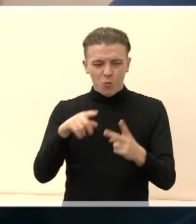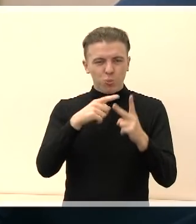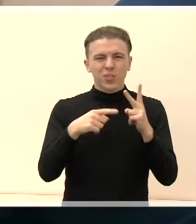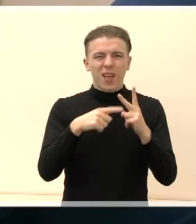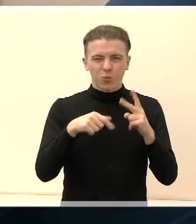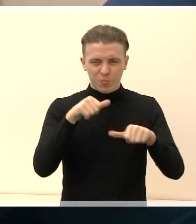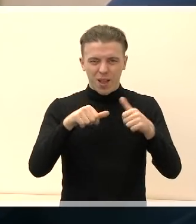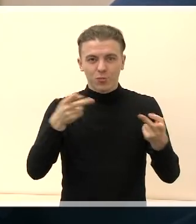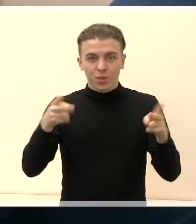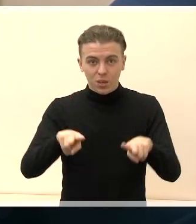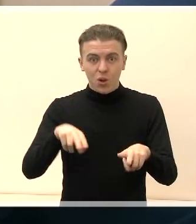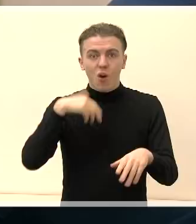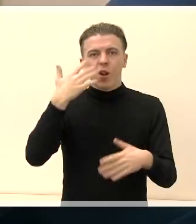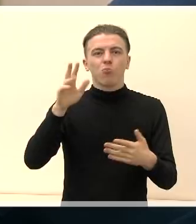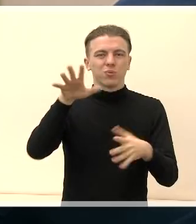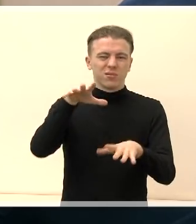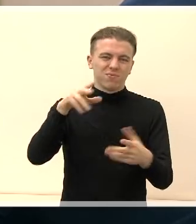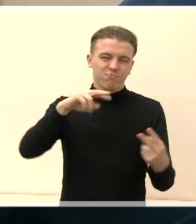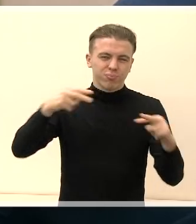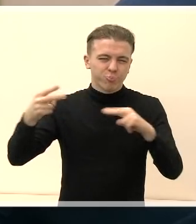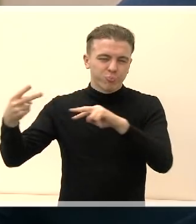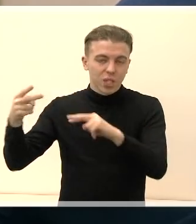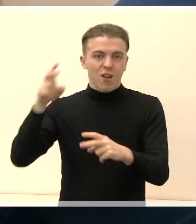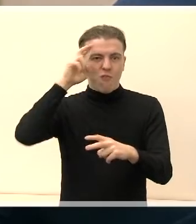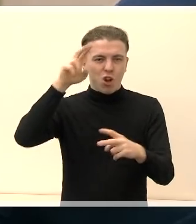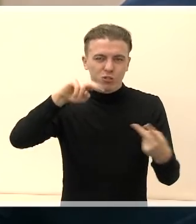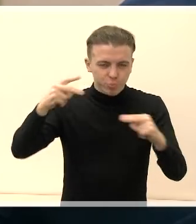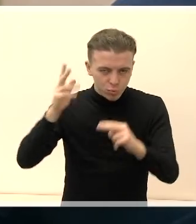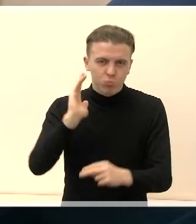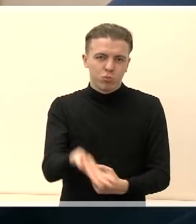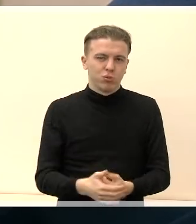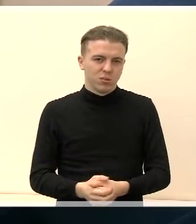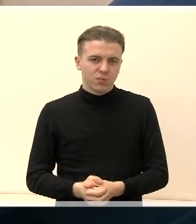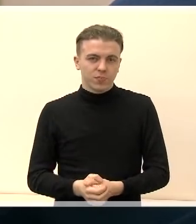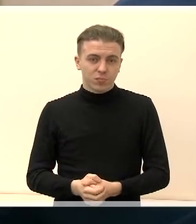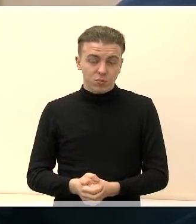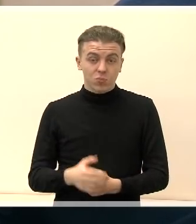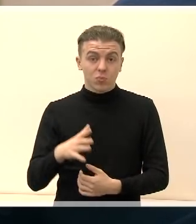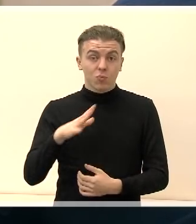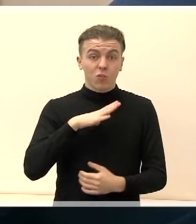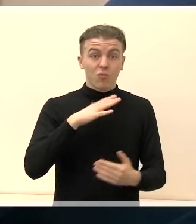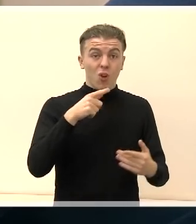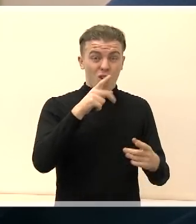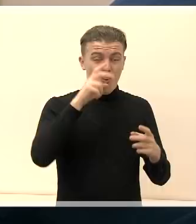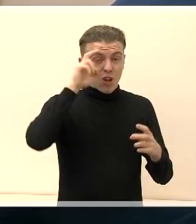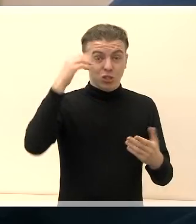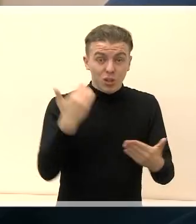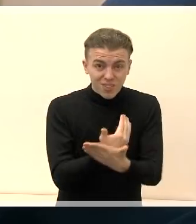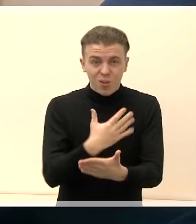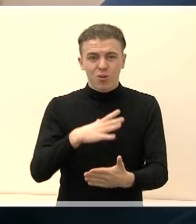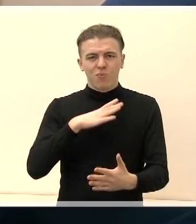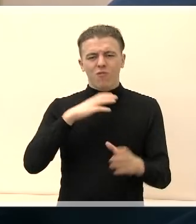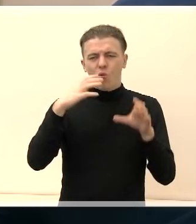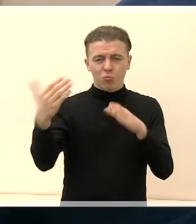keisys ir vyriausybė, keisys ir valdžia. Kai Tėvinė sąjunga buvo valdžioje, Marijampulė gavo ir naujus autobusus, ir leza